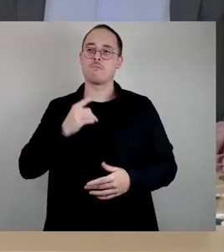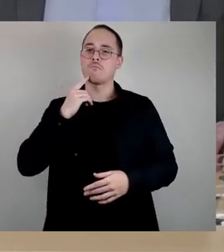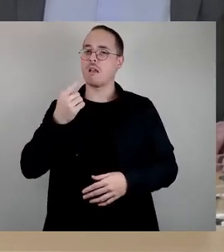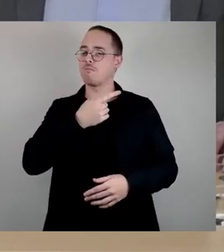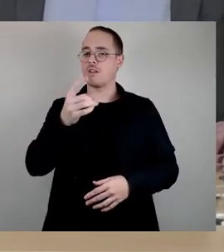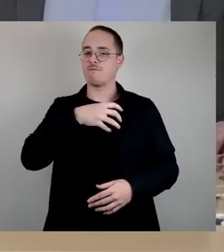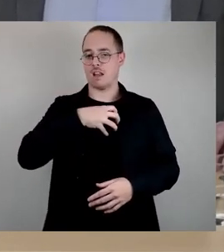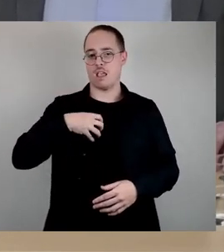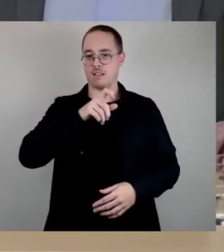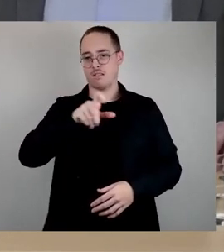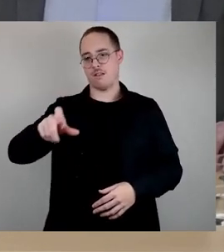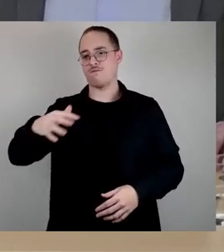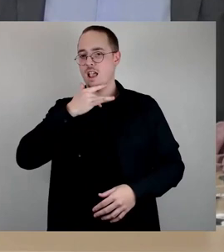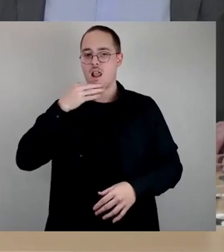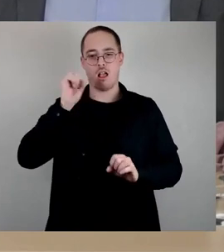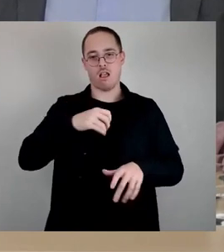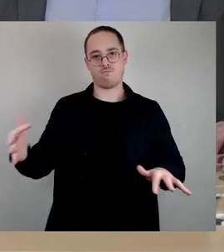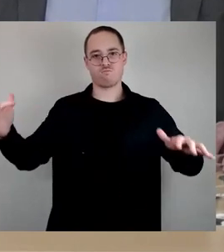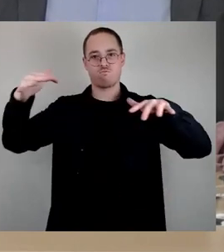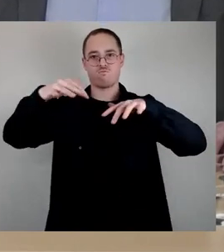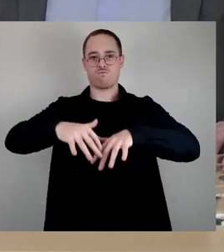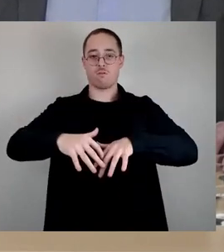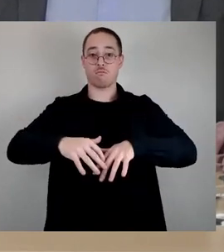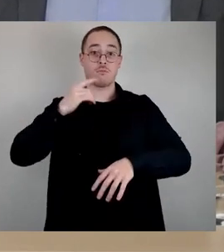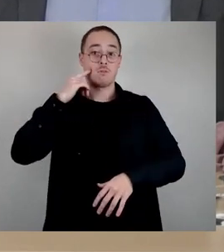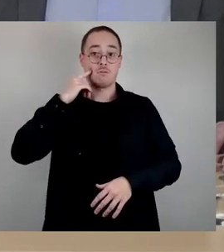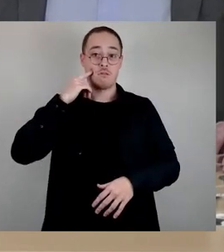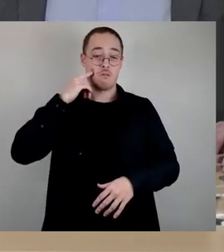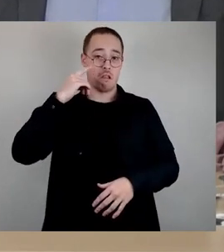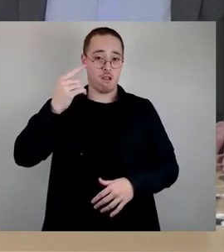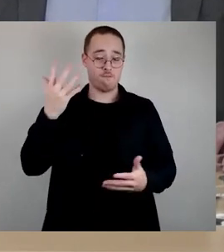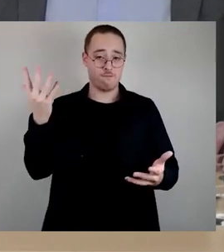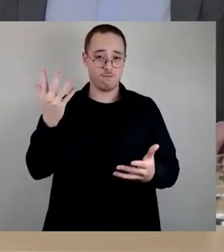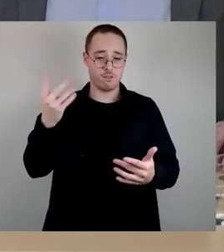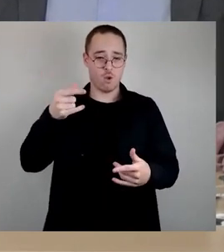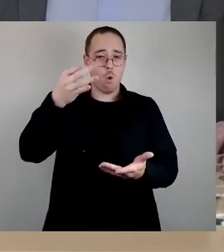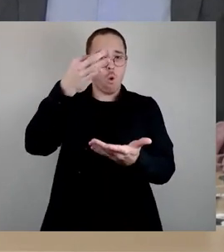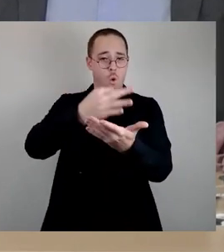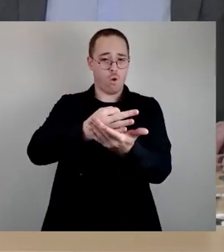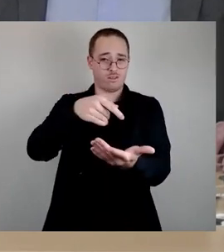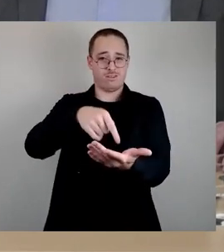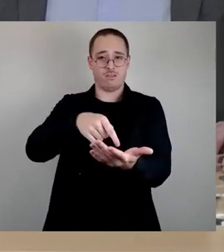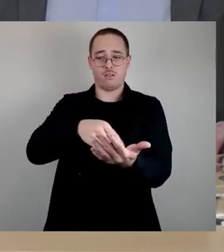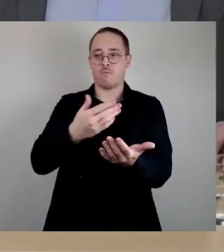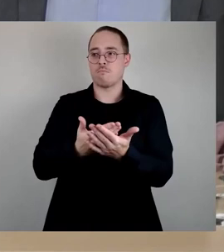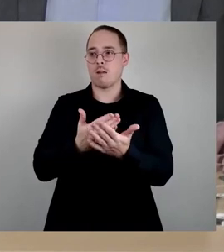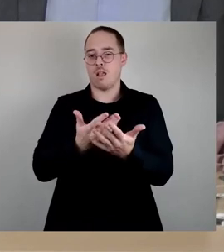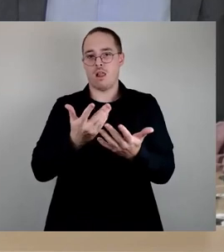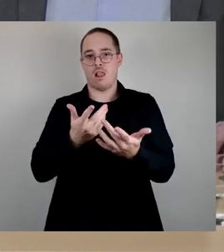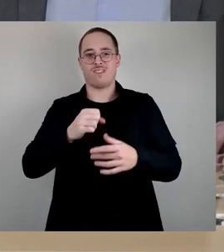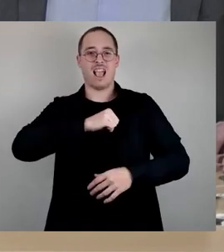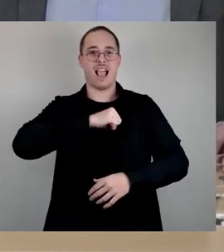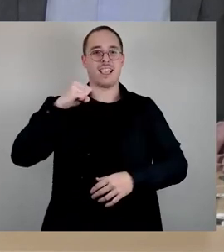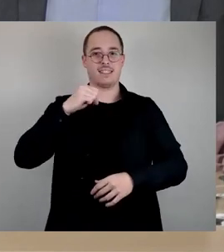bin mir auch sicher, dass wir an den Orten zusammenkommen, an denen Rechtsradikale, Nationalisten versuchen, unsere